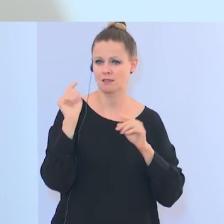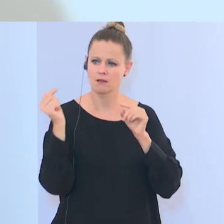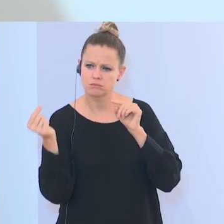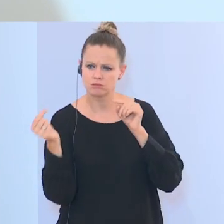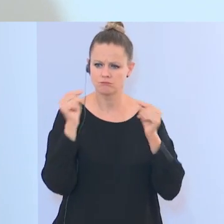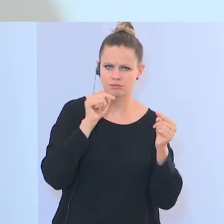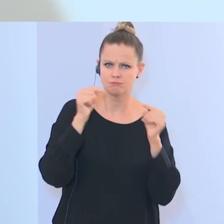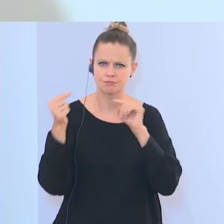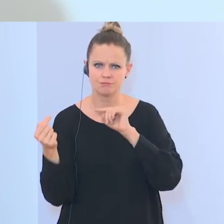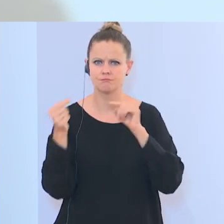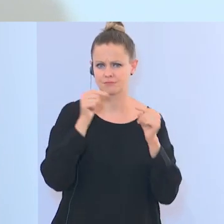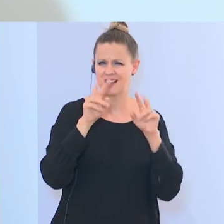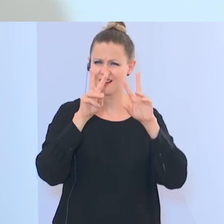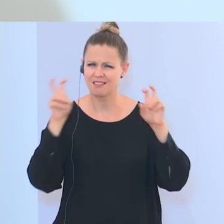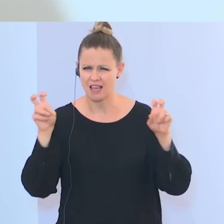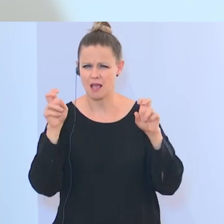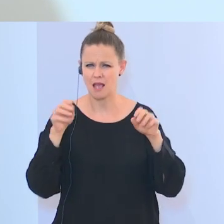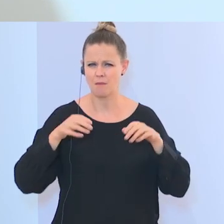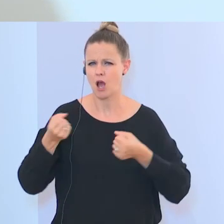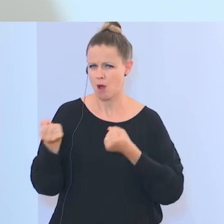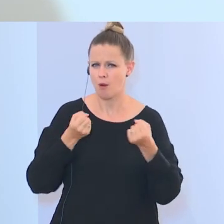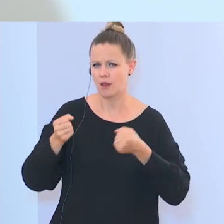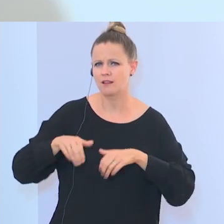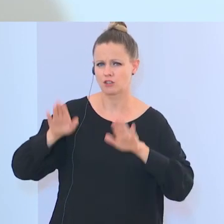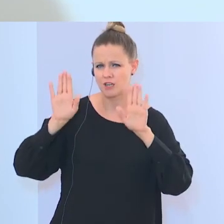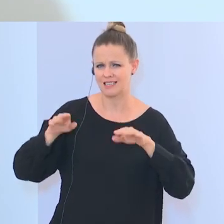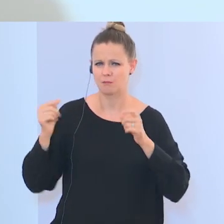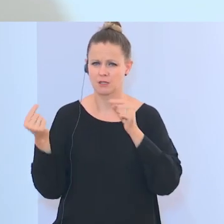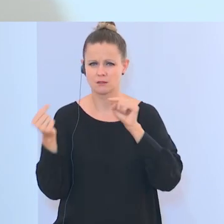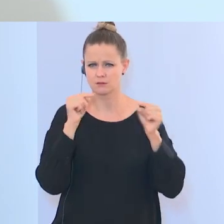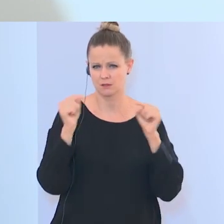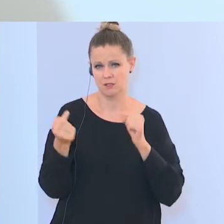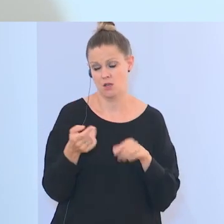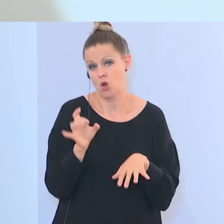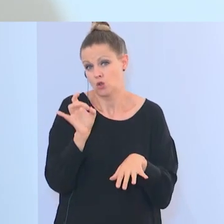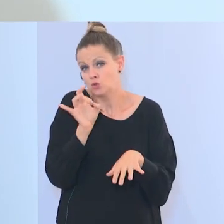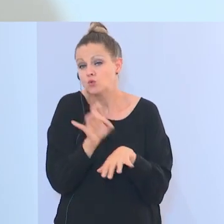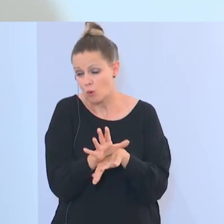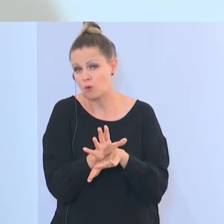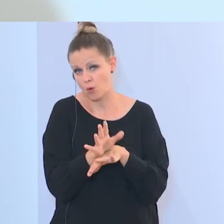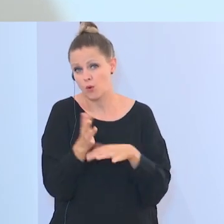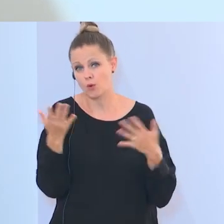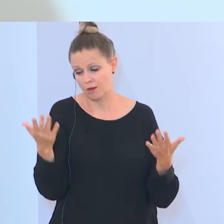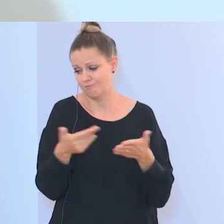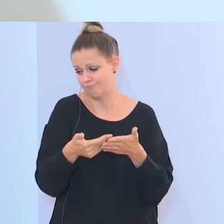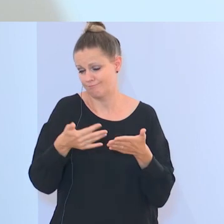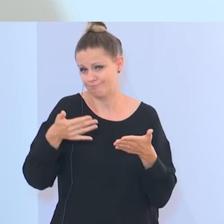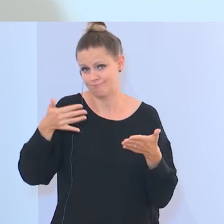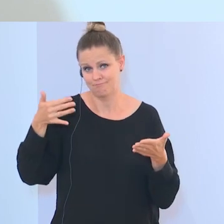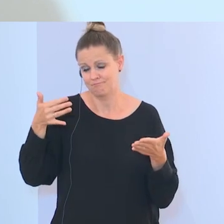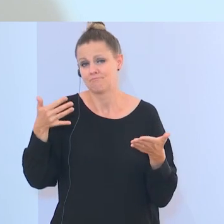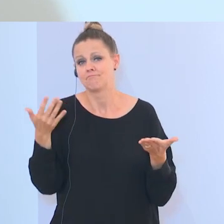das Thema des politischen Islam. Wir haben ja glücklicherweise in letzter Zeit